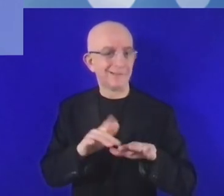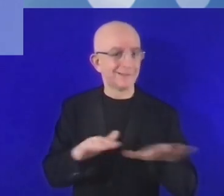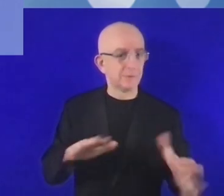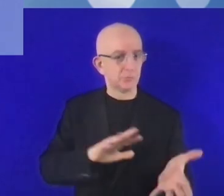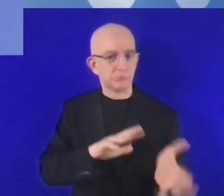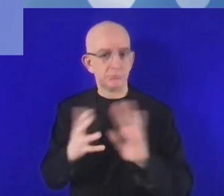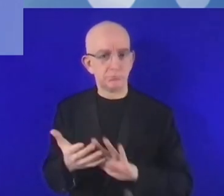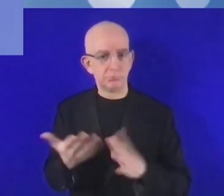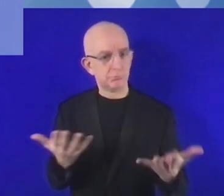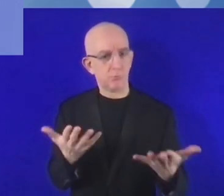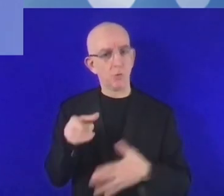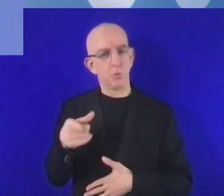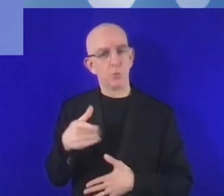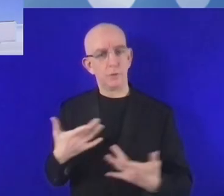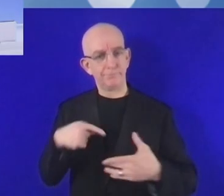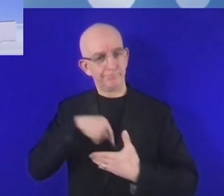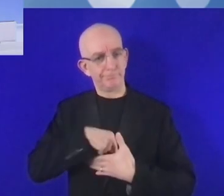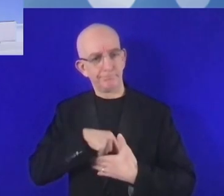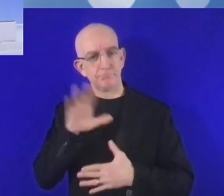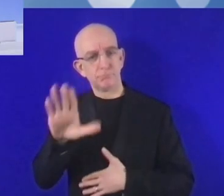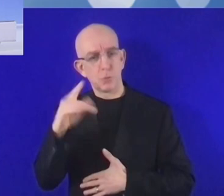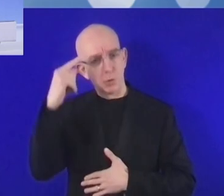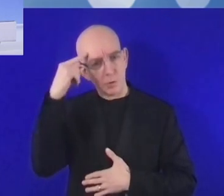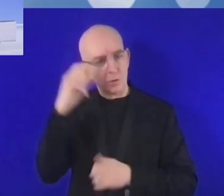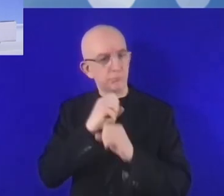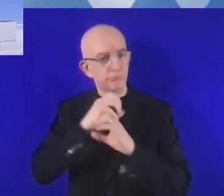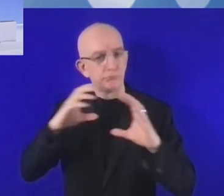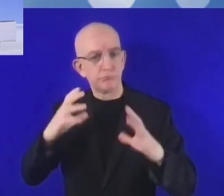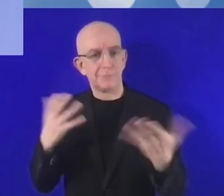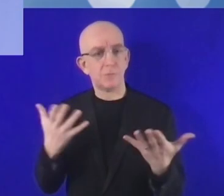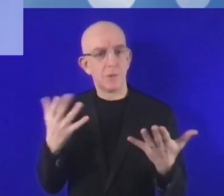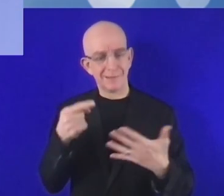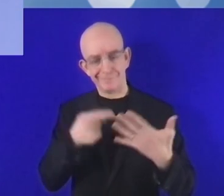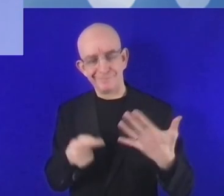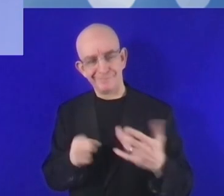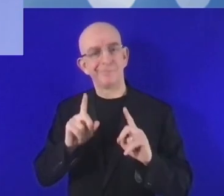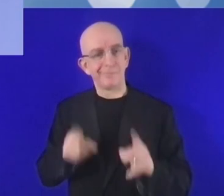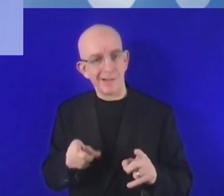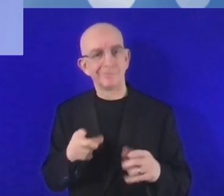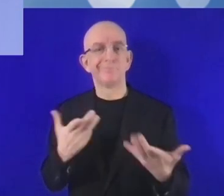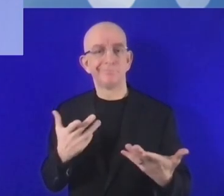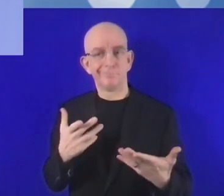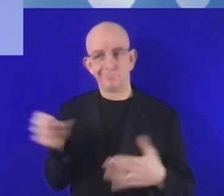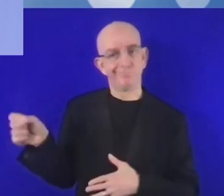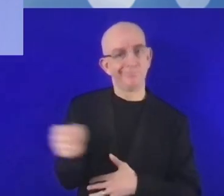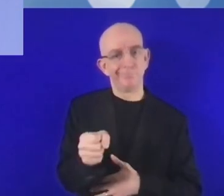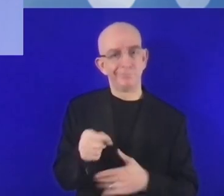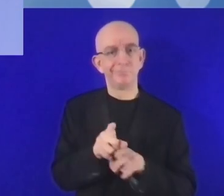المرحلة الانتقالية الرقمنا؟ وما هي الضوابط التي يمكنها؟ شكرا